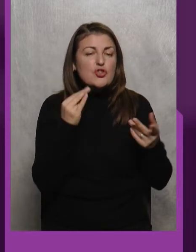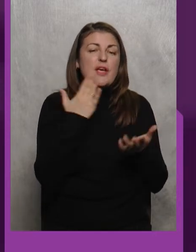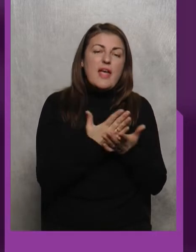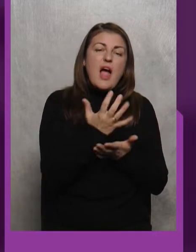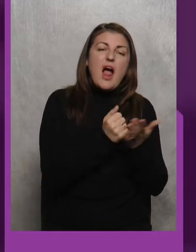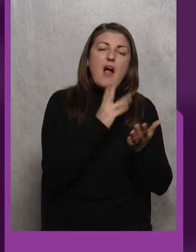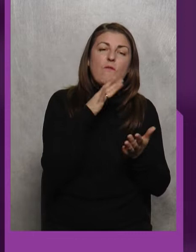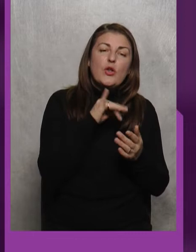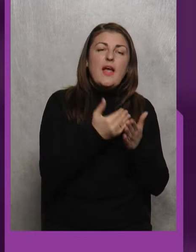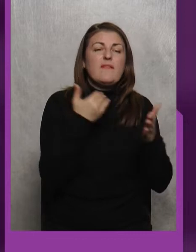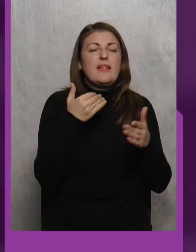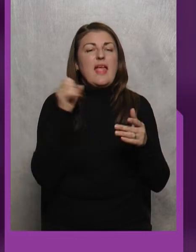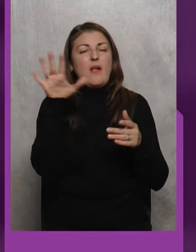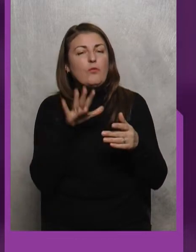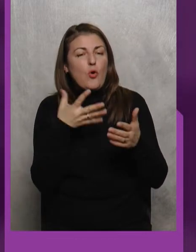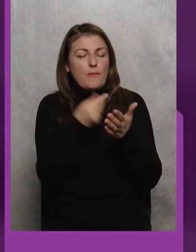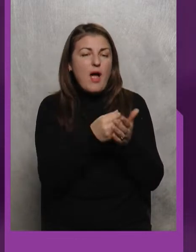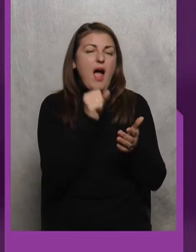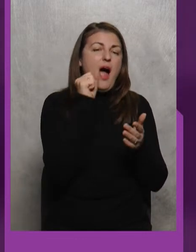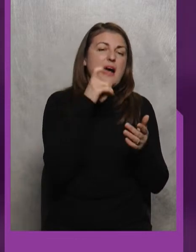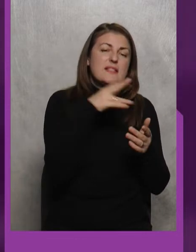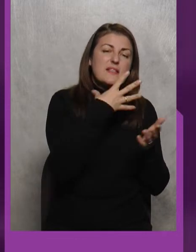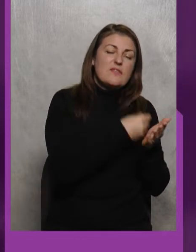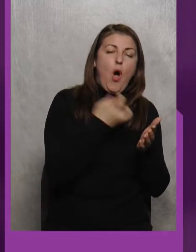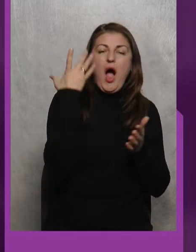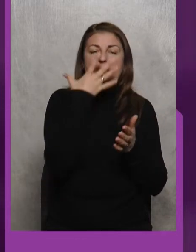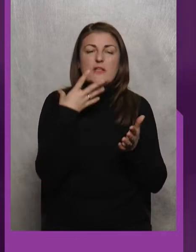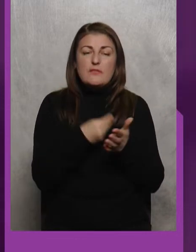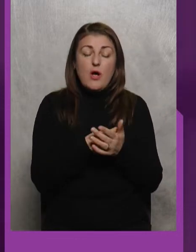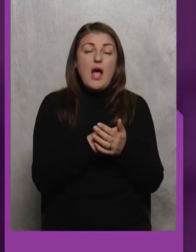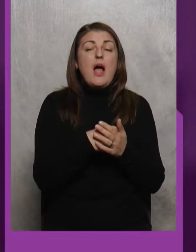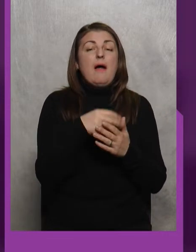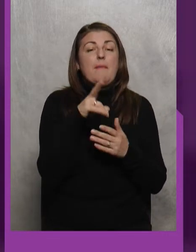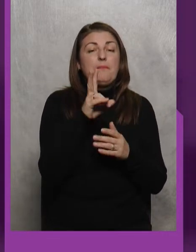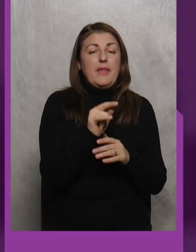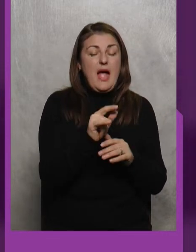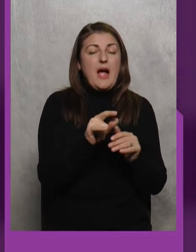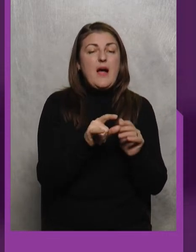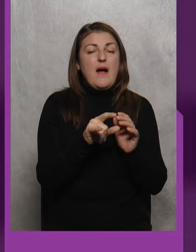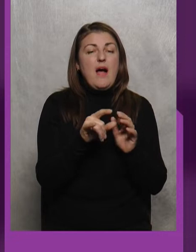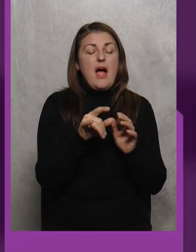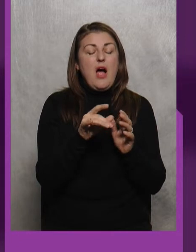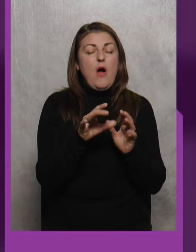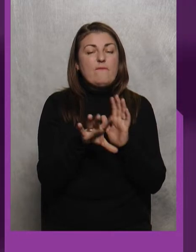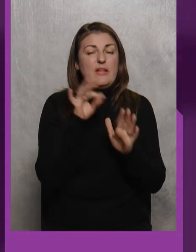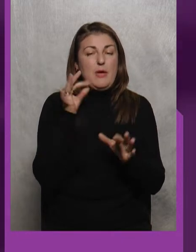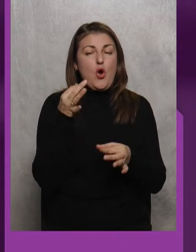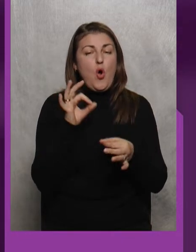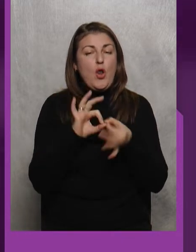Скільки від Азії? Скільки від Європи? Скільки від Африки? На відбір на олімпійські ігри